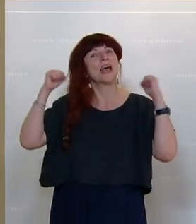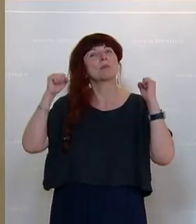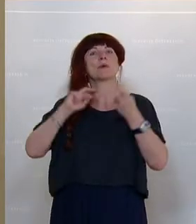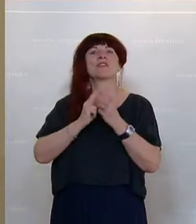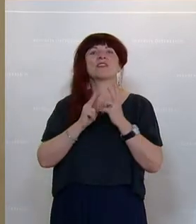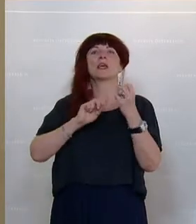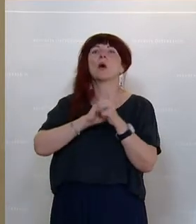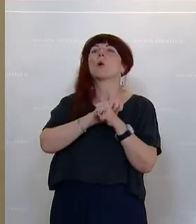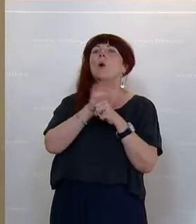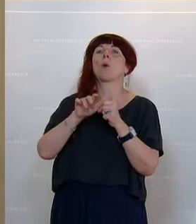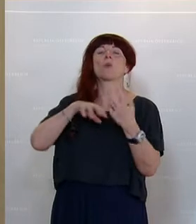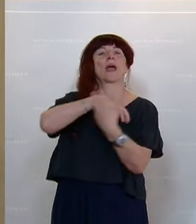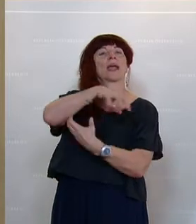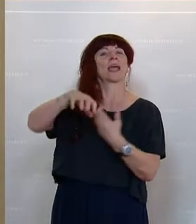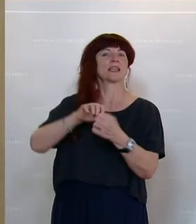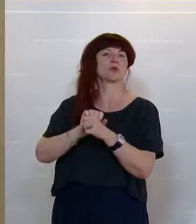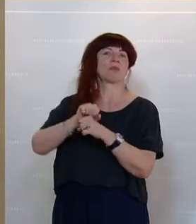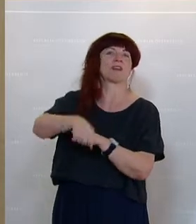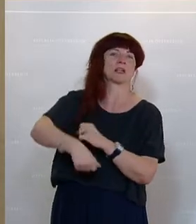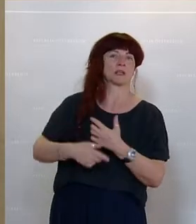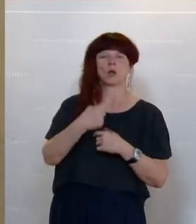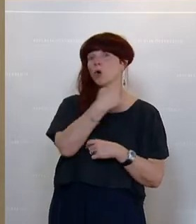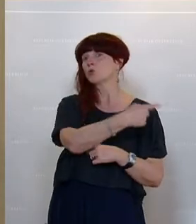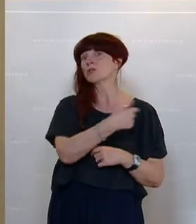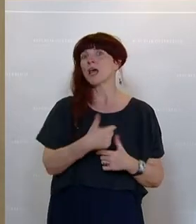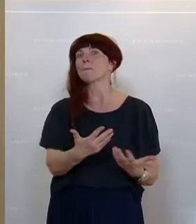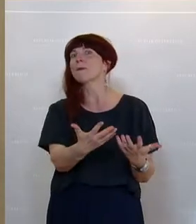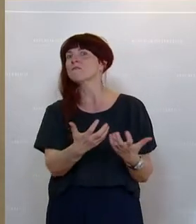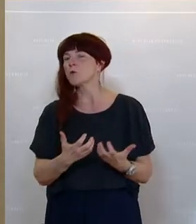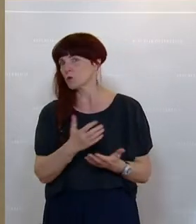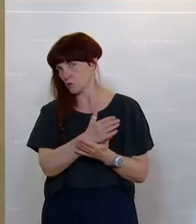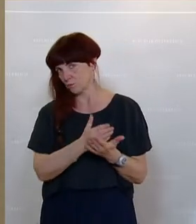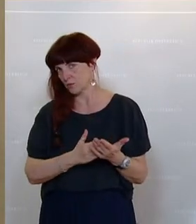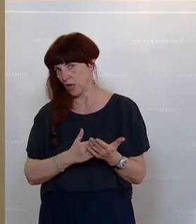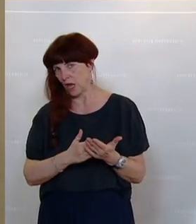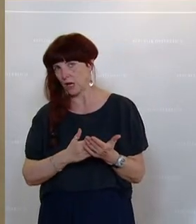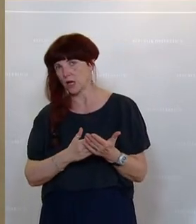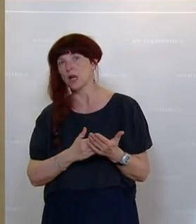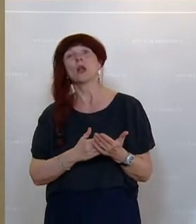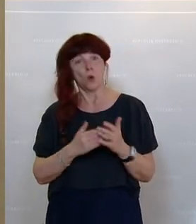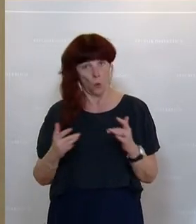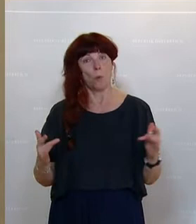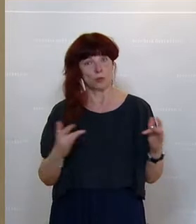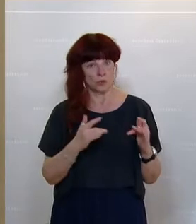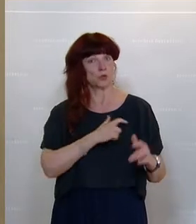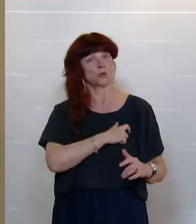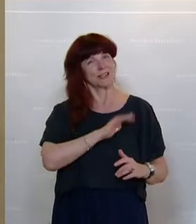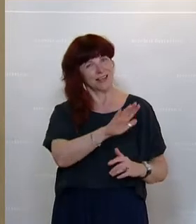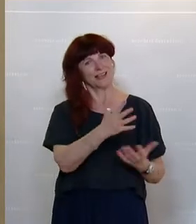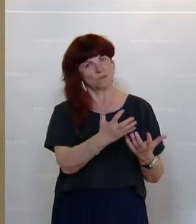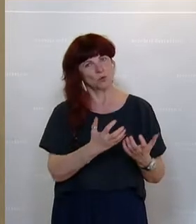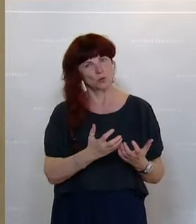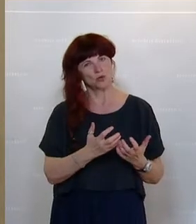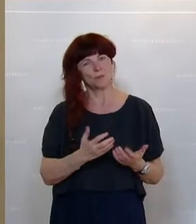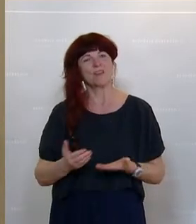Sie herbeigeredet haben und was Sie sich offensichtlich teilweise wünschen, meine geschätzten Damen und Herren von der Opposition, nämlich, dass